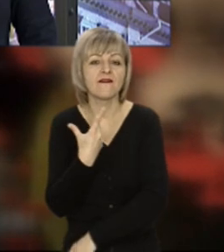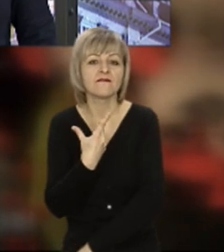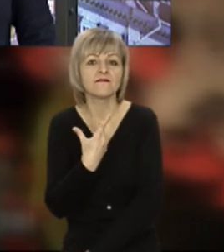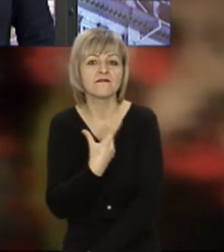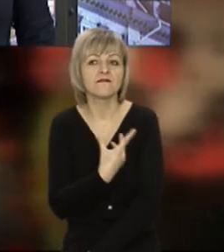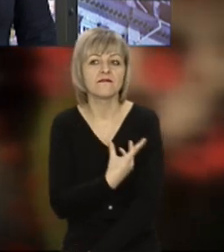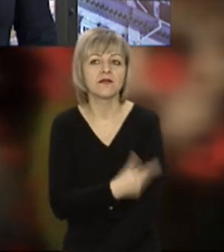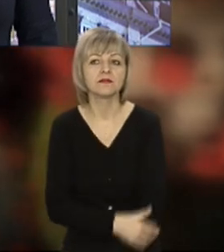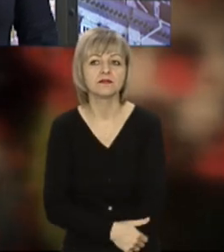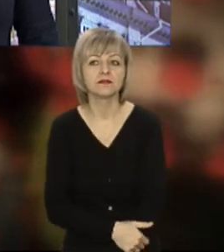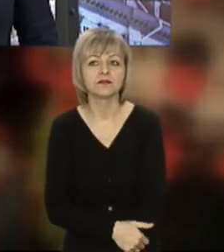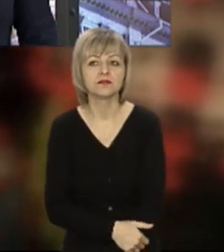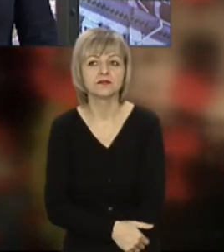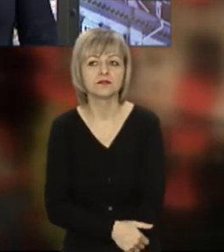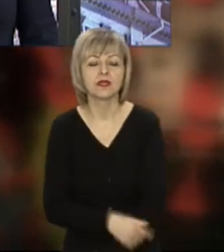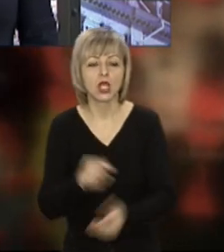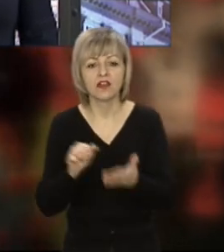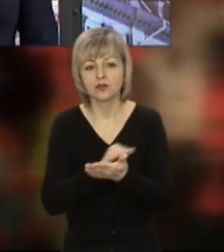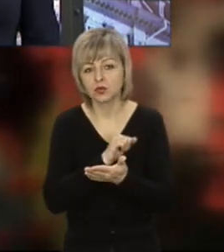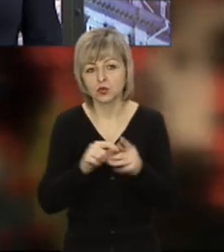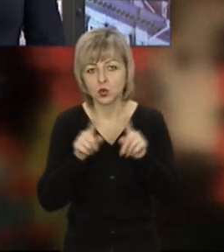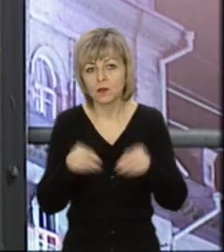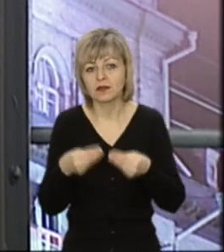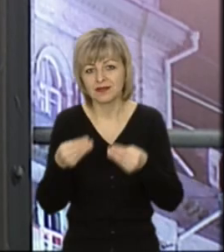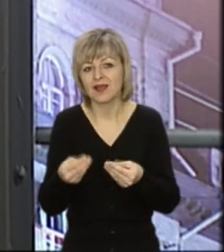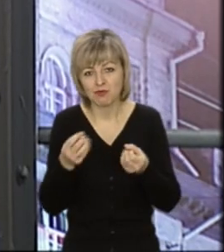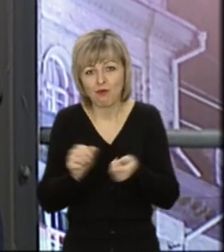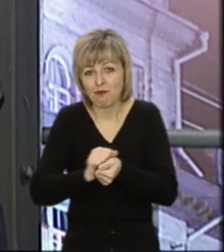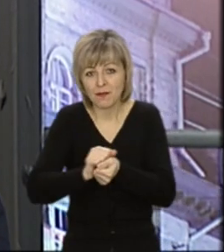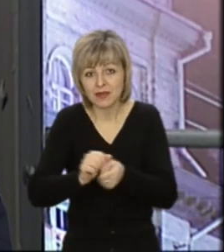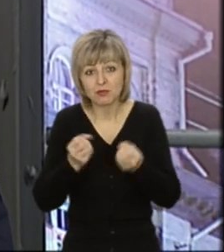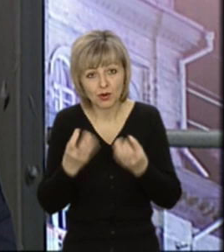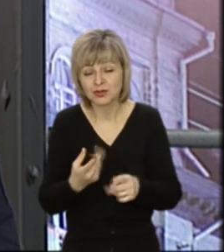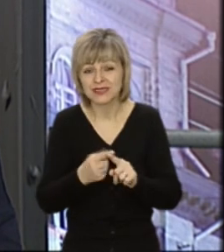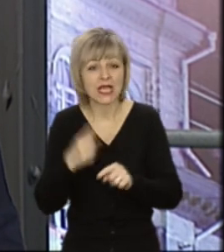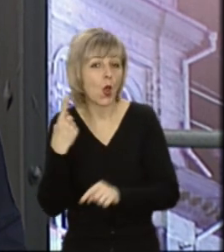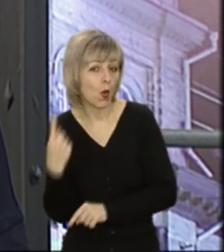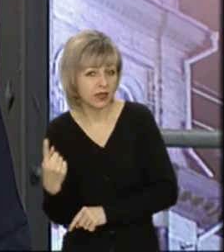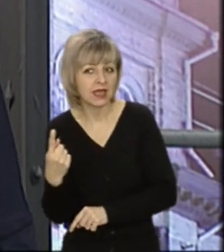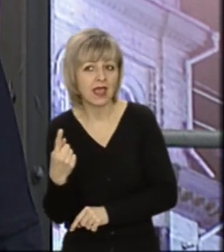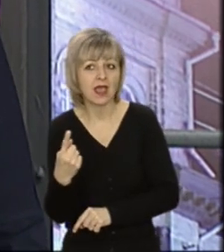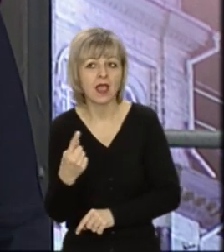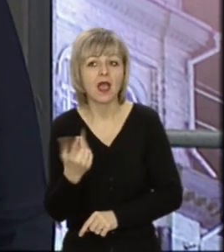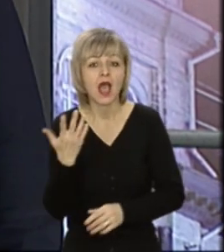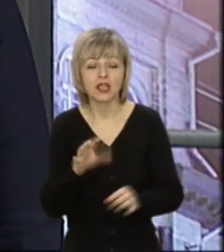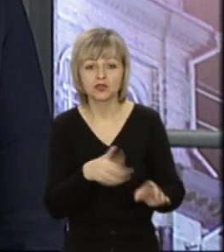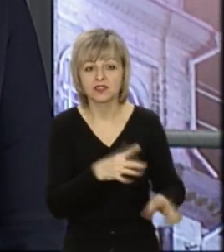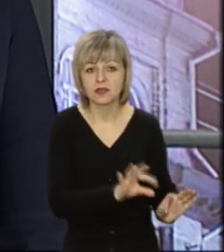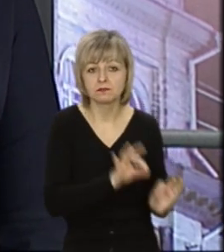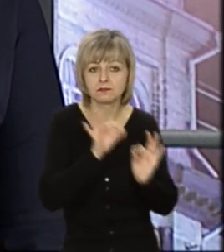сертифікати, видані просто на бумазі, це одне. А якщо це було введено в електронну систему